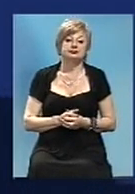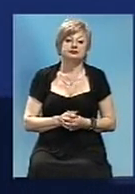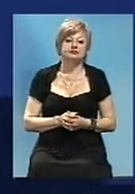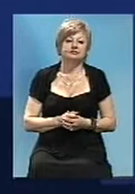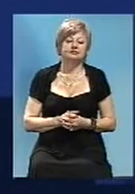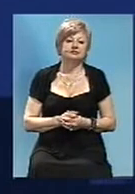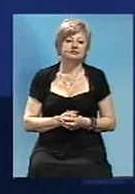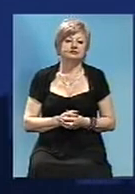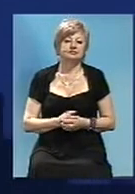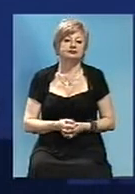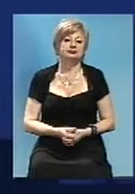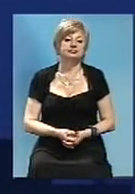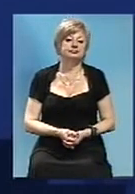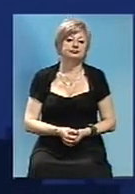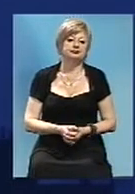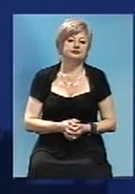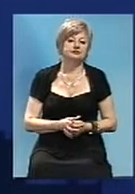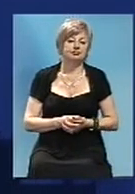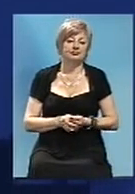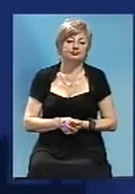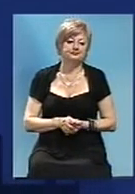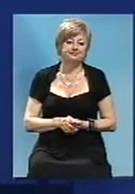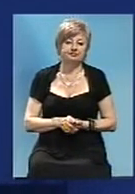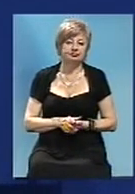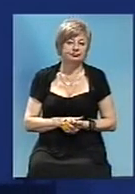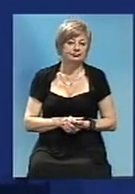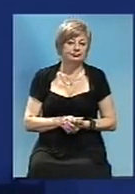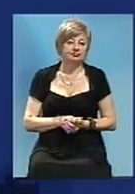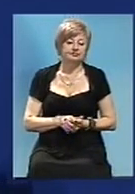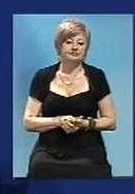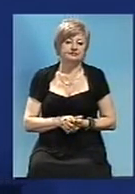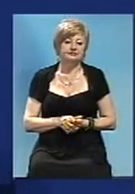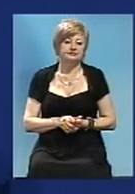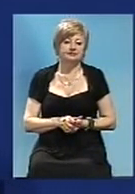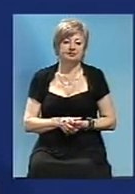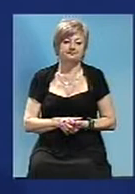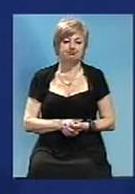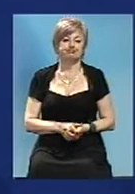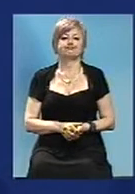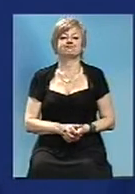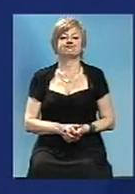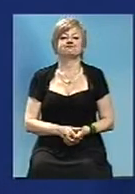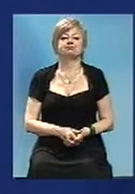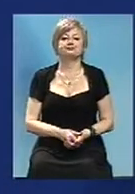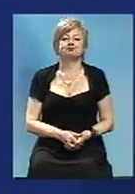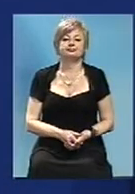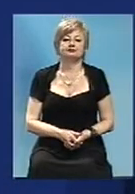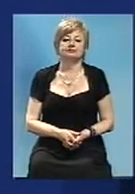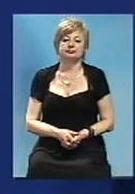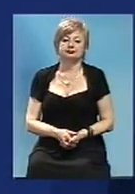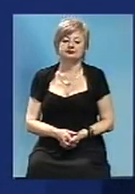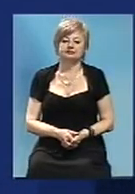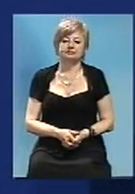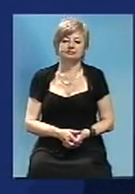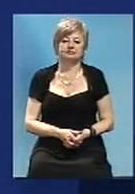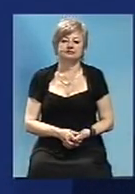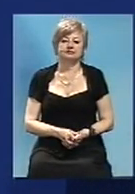зеленими пунктами, находяться в ужасаючем і іноді легше проїхати вдоль поля, ніж реальні дороги.